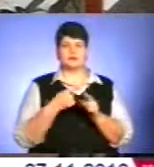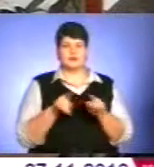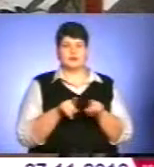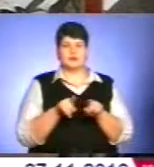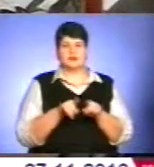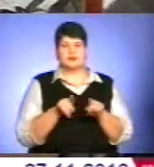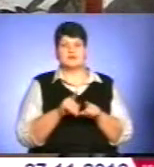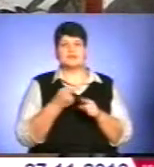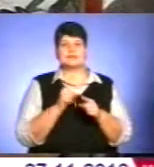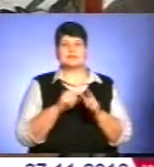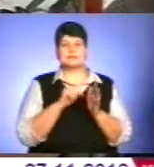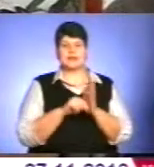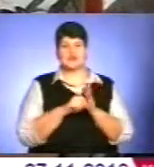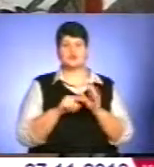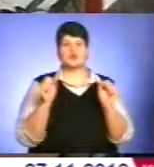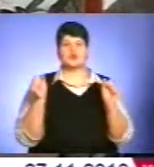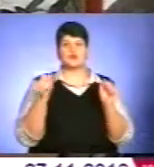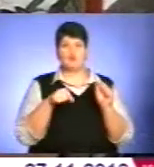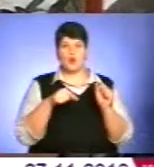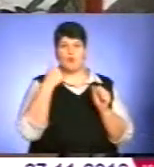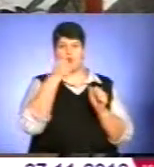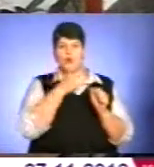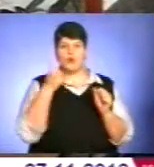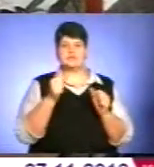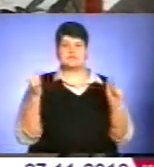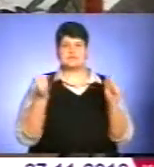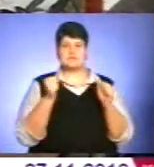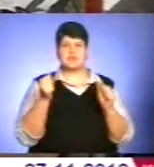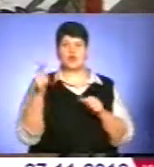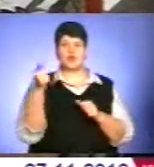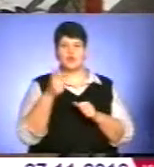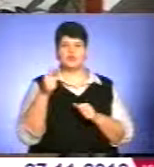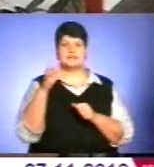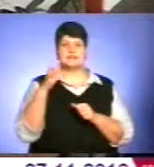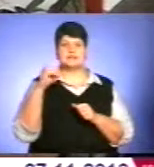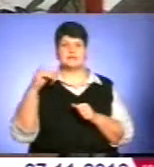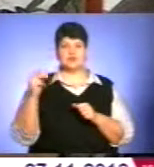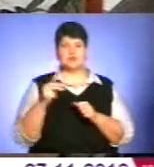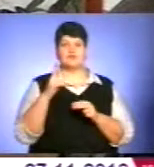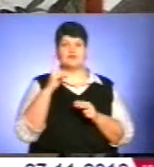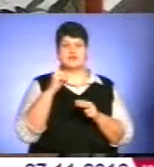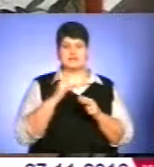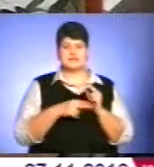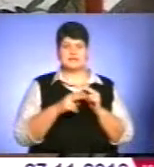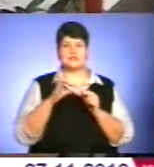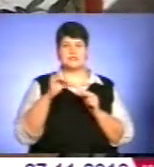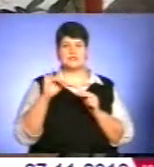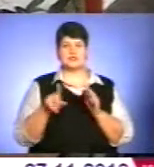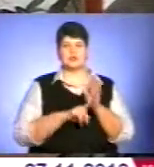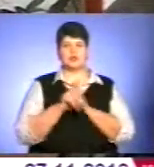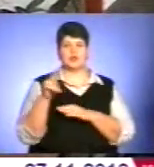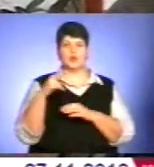означає, що цьогоріч в зимі, в грудні, в січні, і особливо наприкінці січні, на початку лютого,